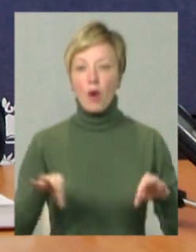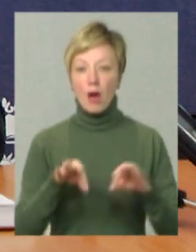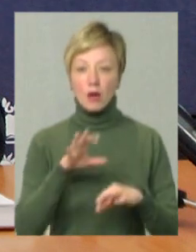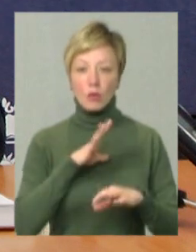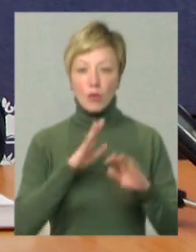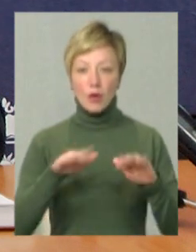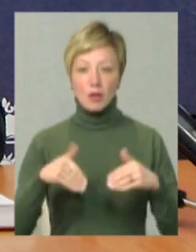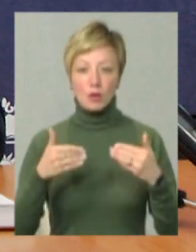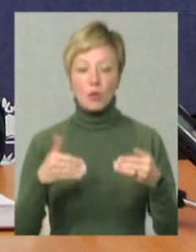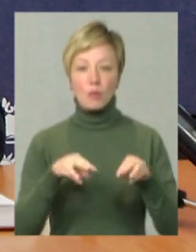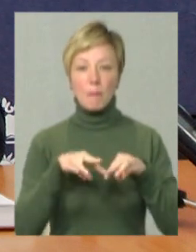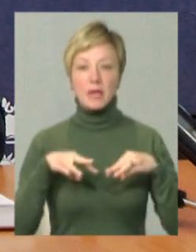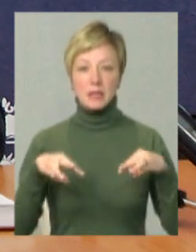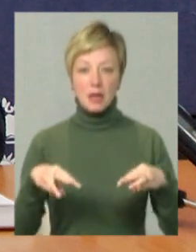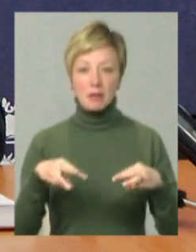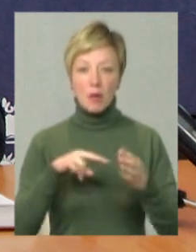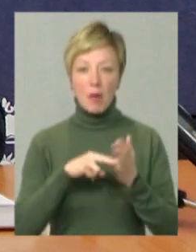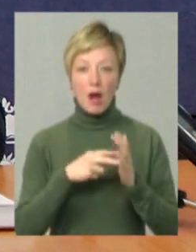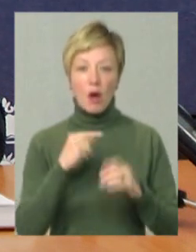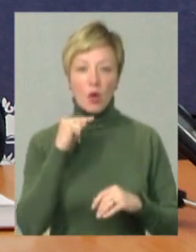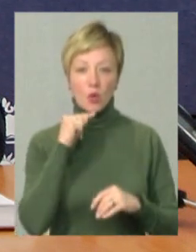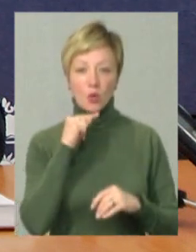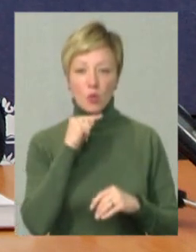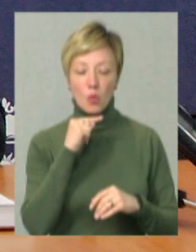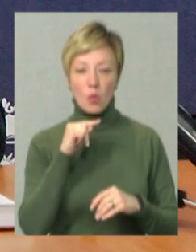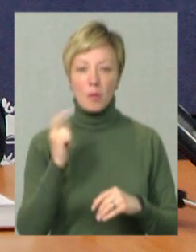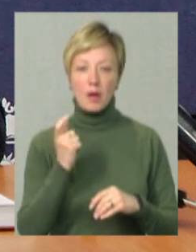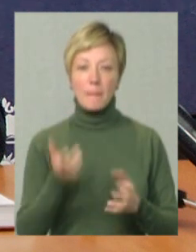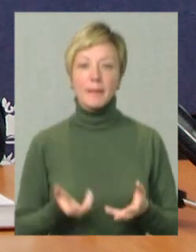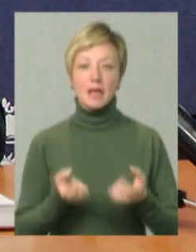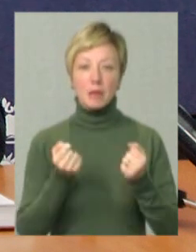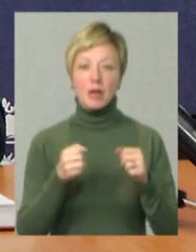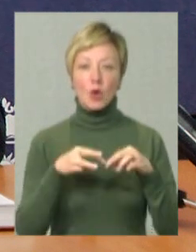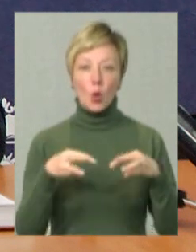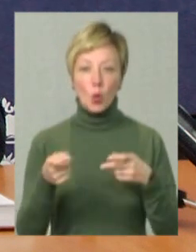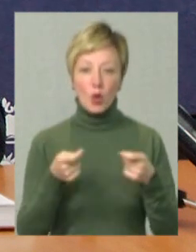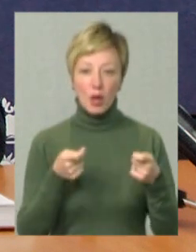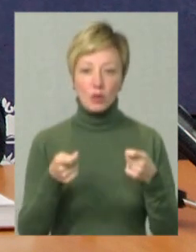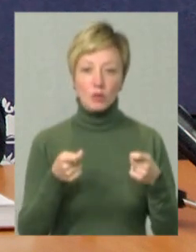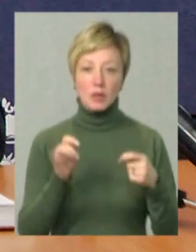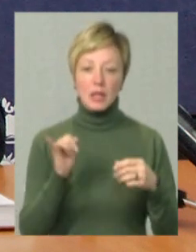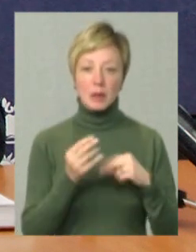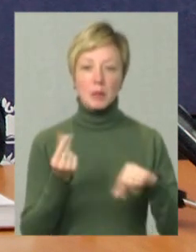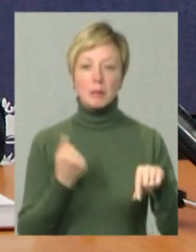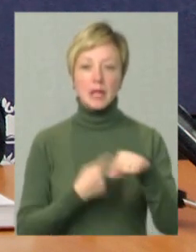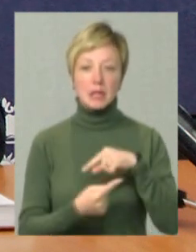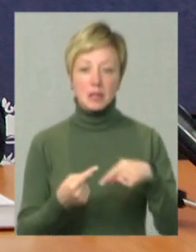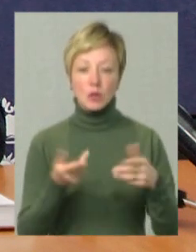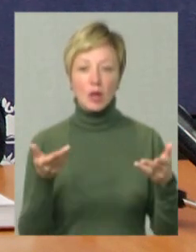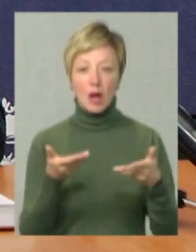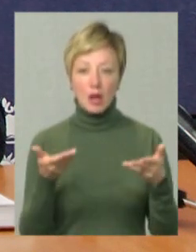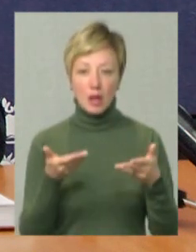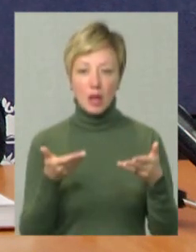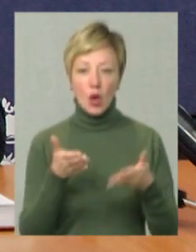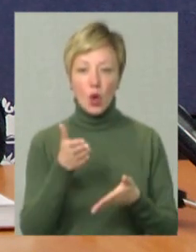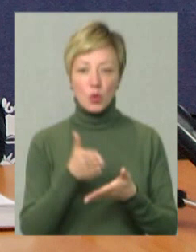ініційований Міністерством економіки, підтриманий урядом і в бізнесу, який